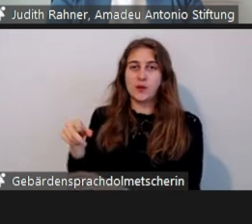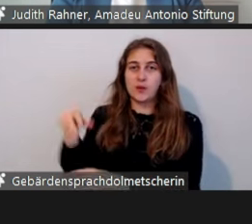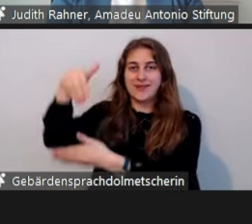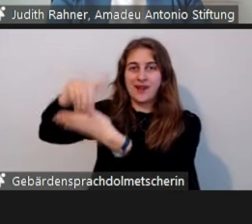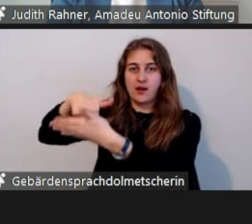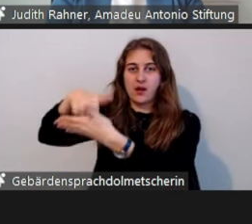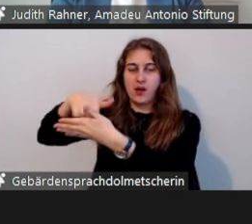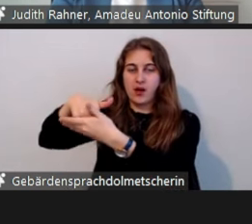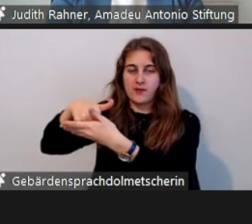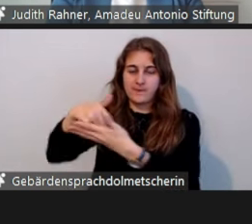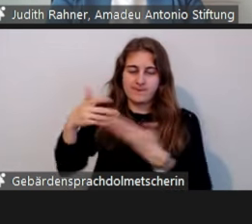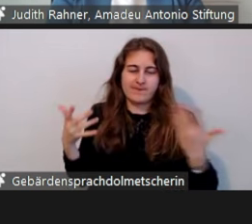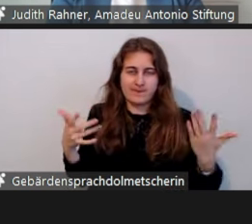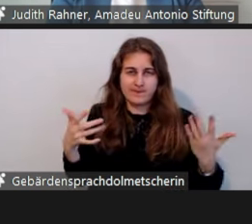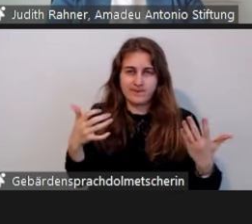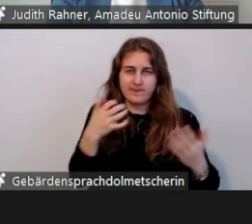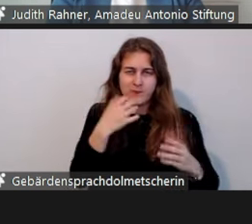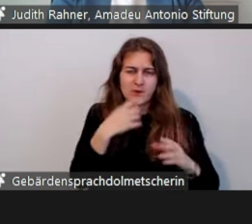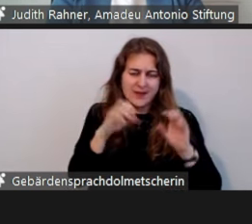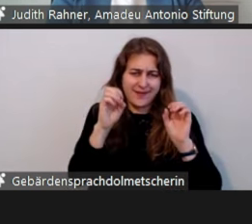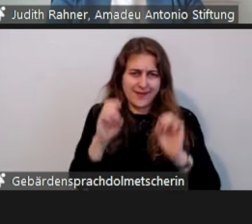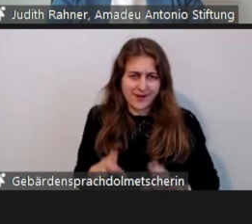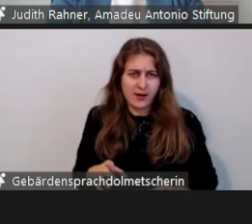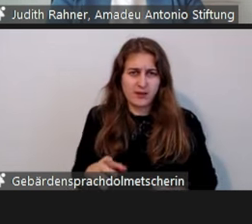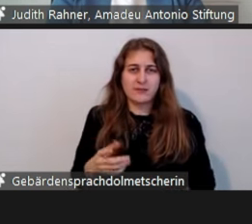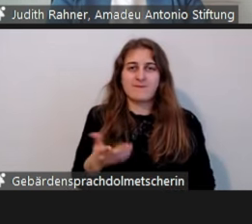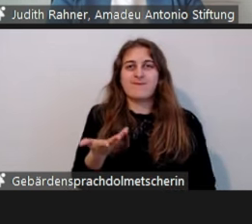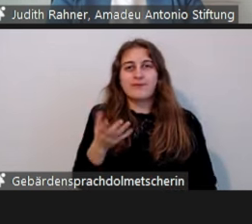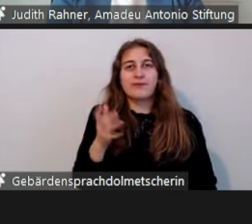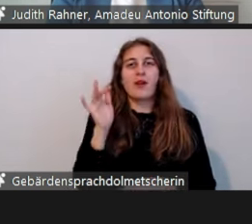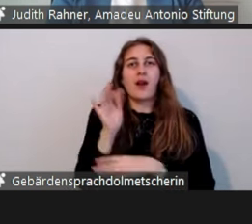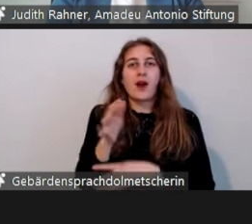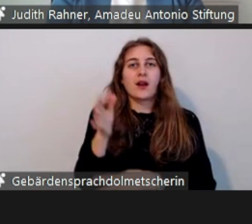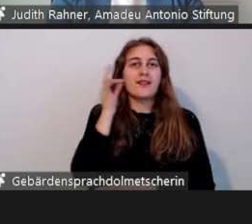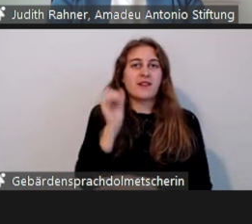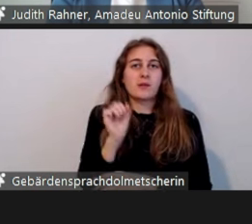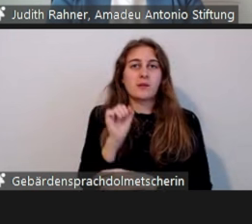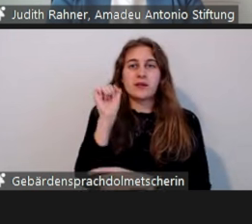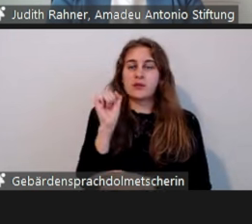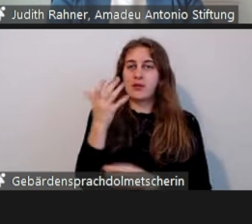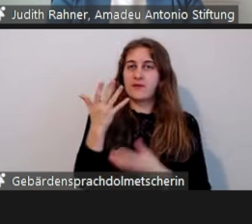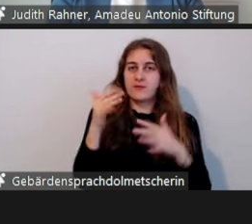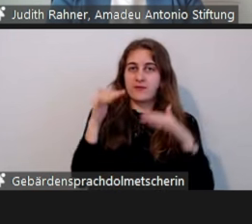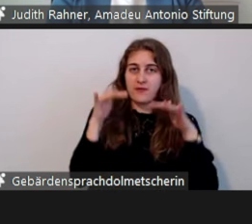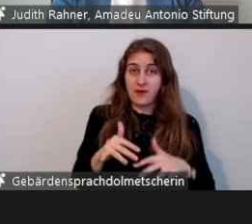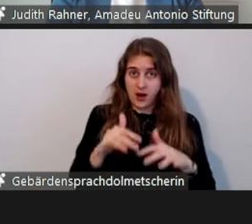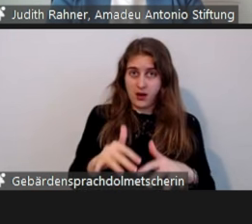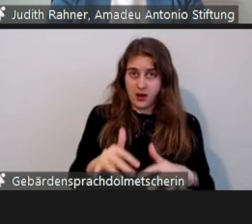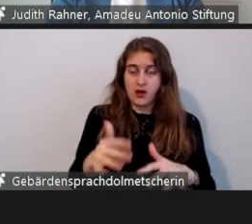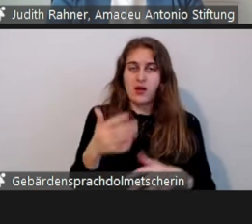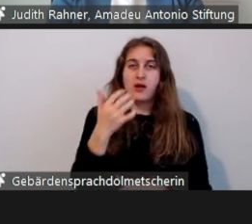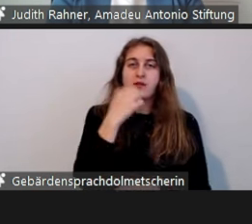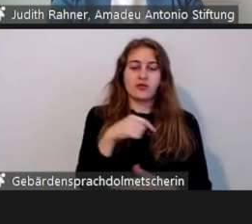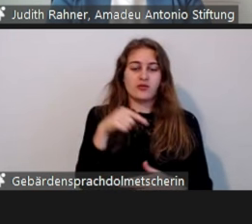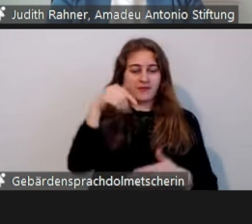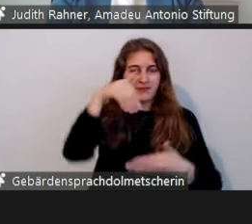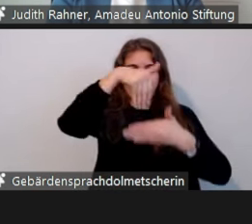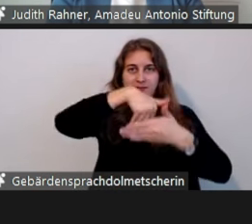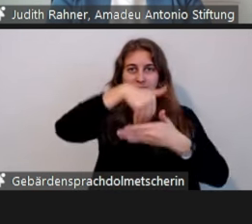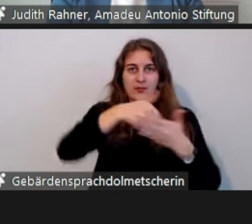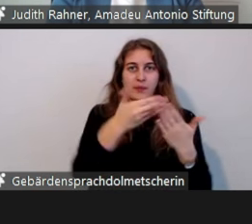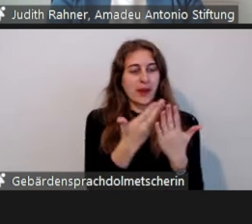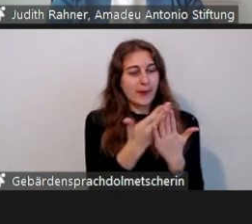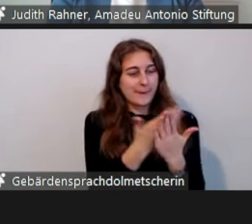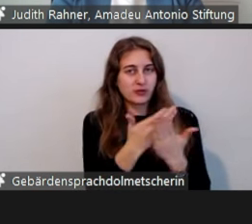wir versuchen, Antifeminismus oder antifeministische Vorfälle zu beschreiben und zu analysieren, kann das ja